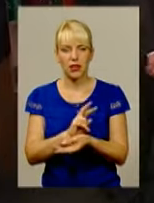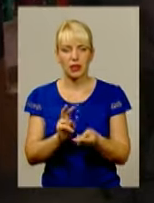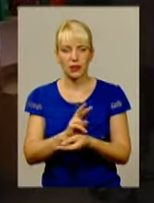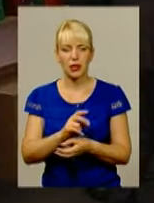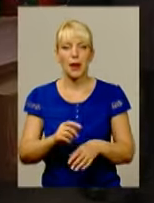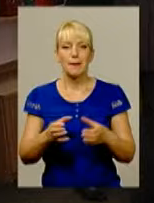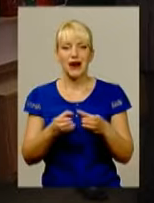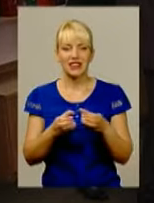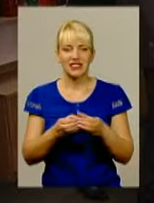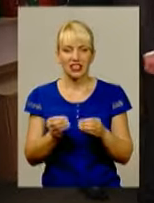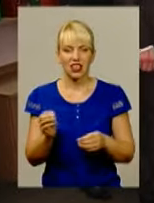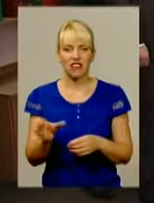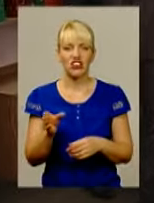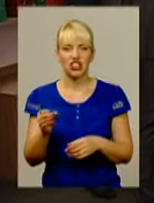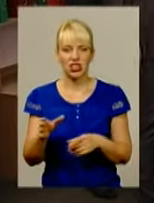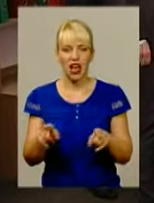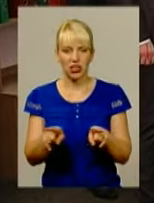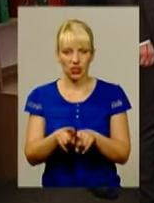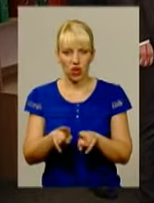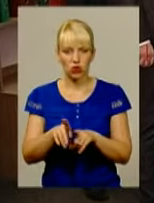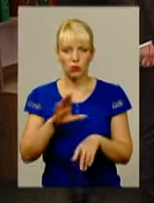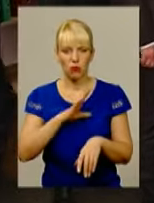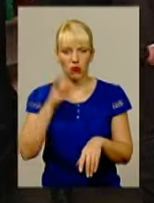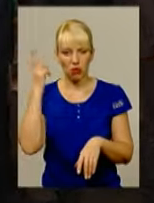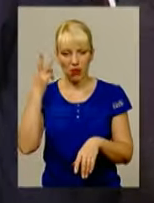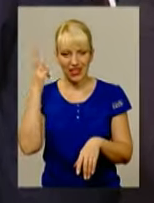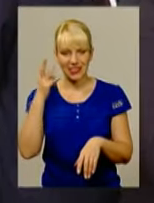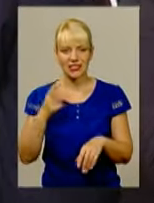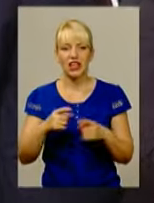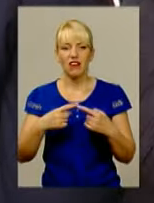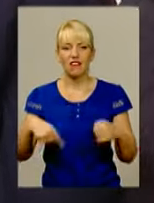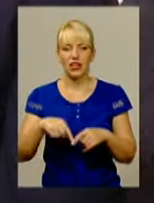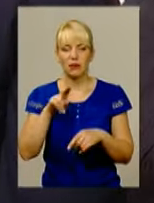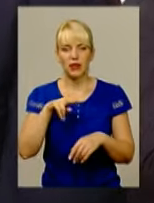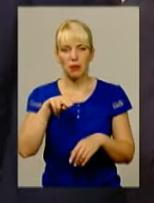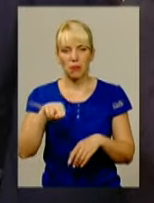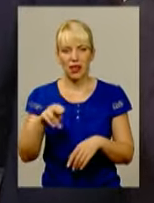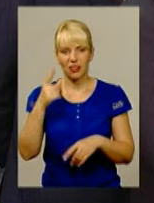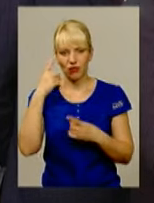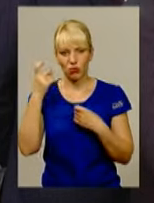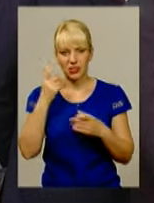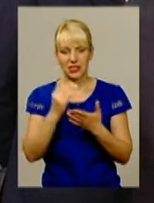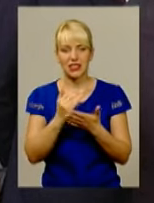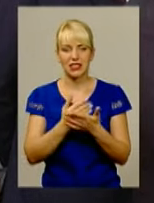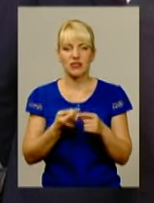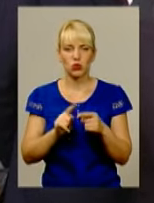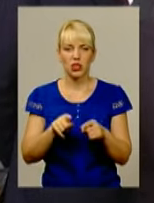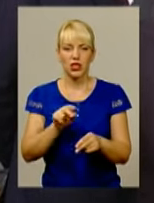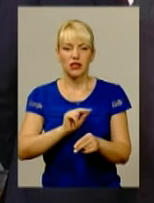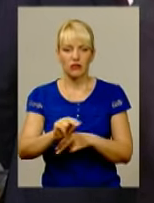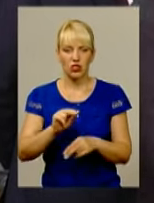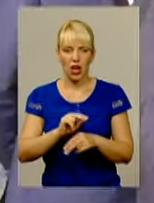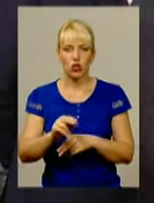Також прем'єр-міністр побував у Хмельницькій філії ДП «Національні інформаційні системи». Саме в цій установі навчають реєстраторів та